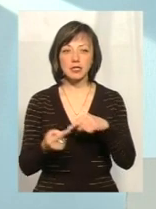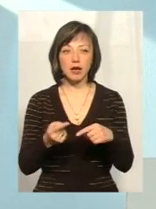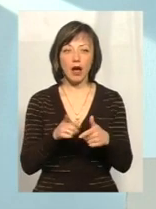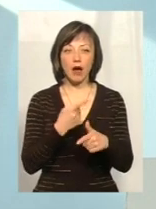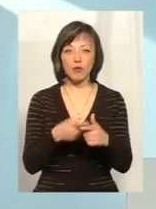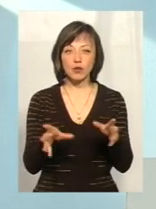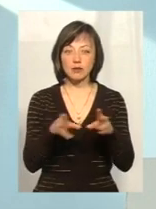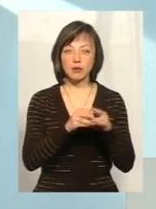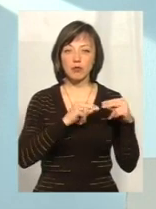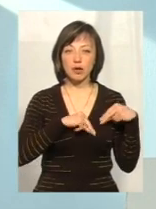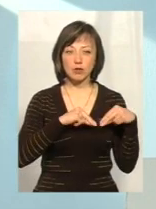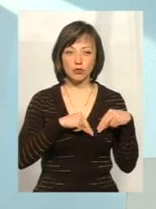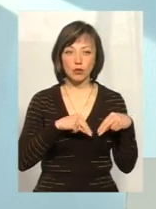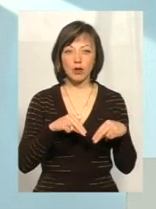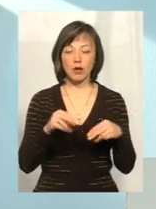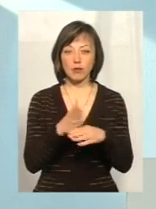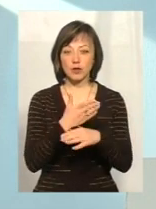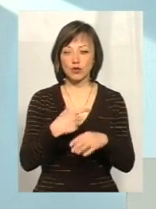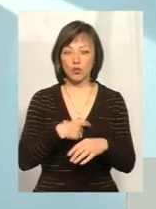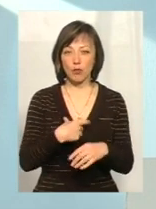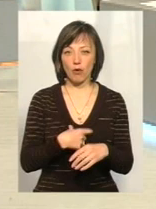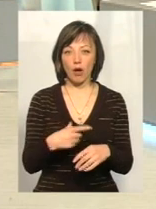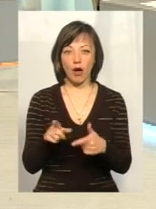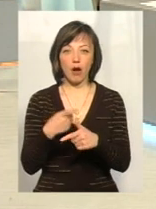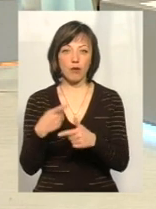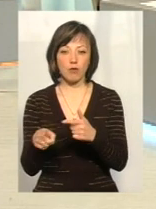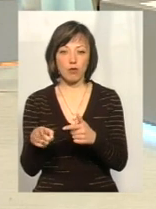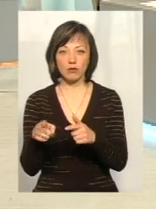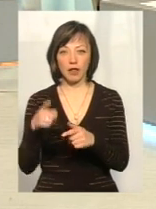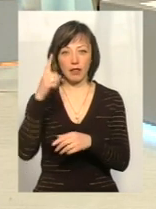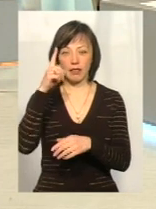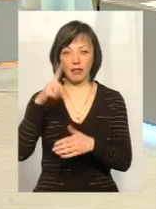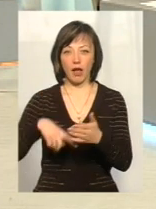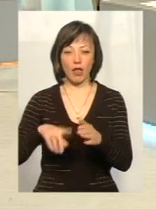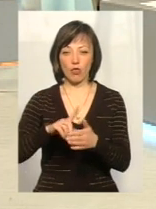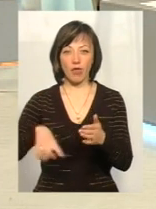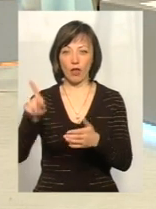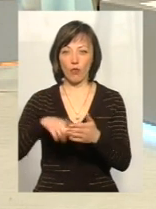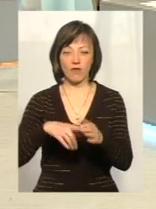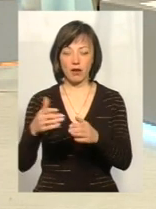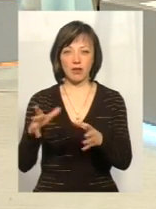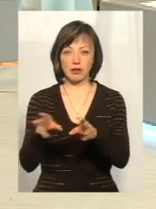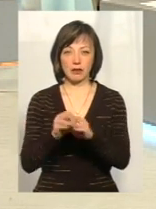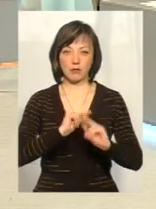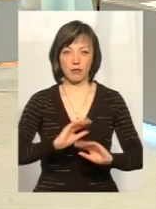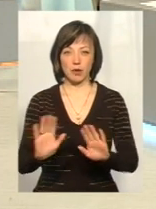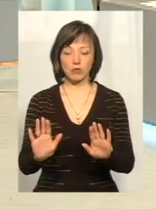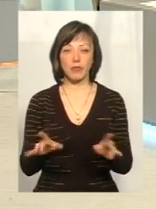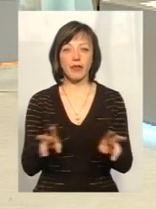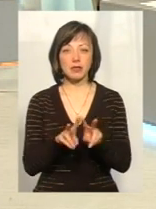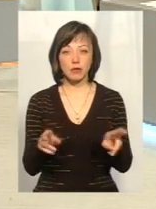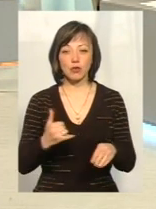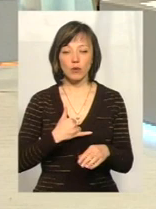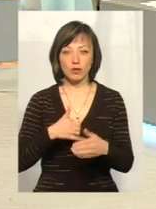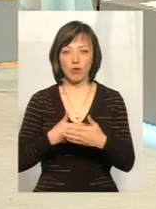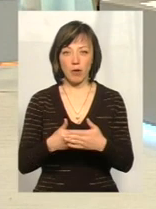або співпрацюємо між собою, бізнесмени, або ми не довіряємо тому бізнесмену, і ми з ним не співпрацюємо. Так само в